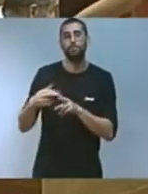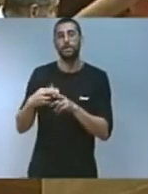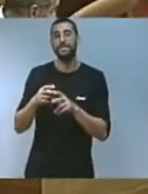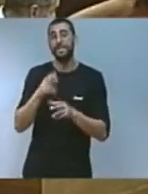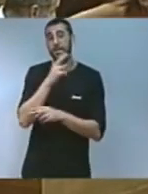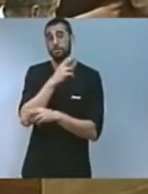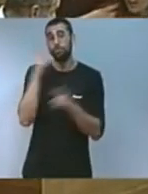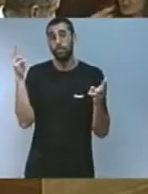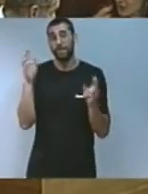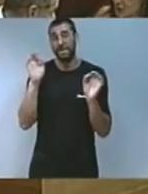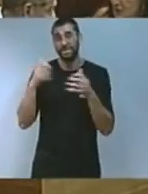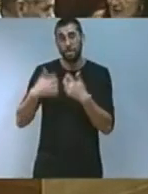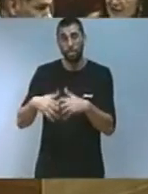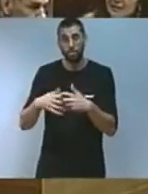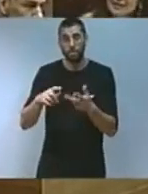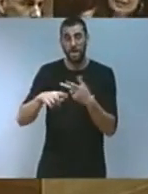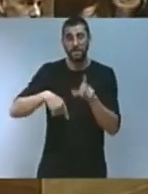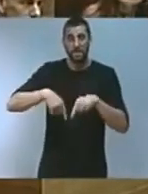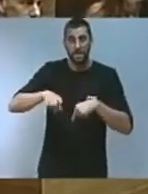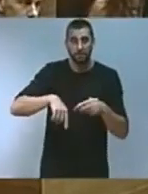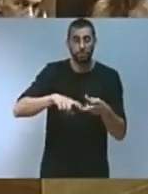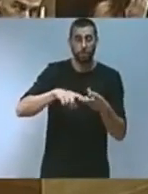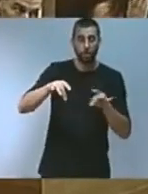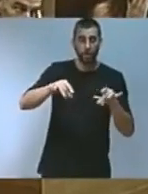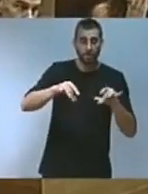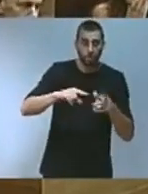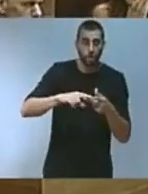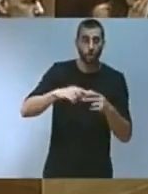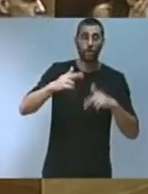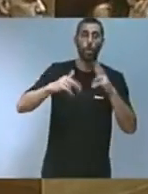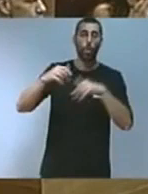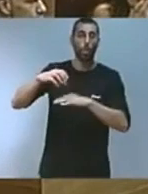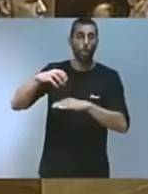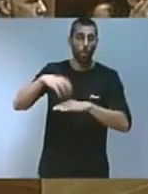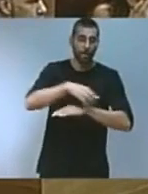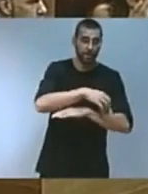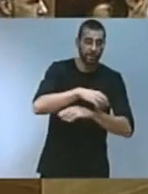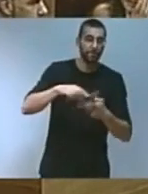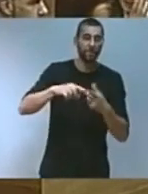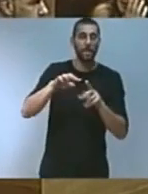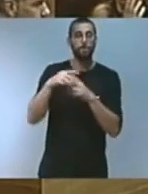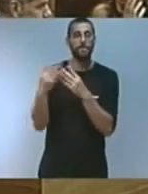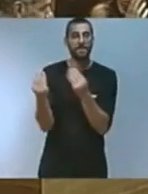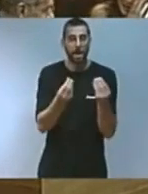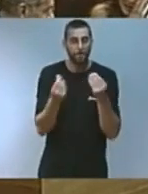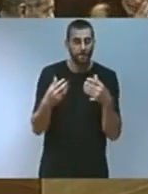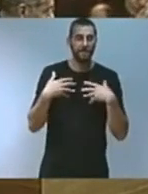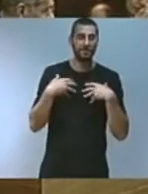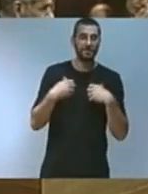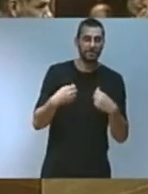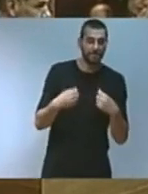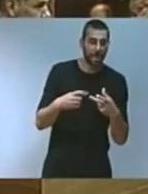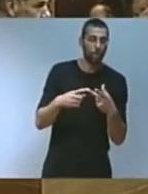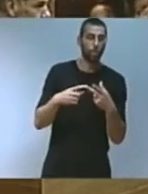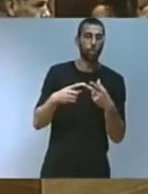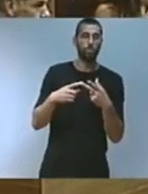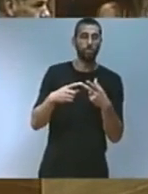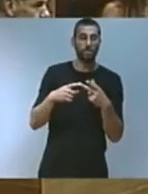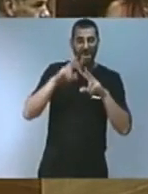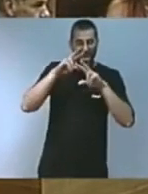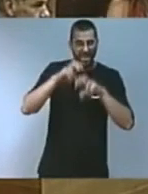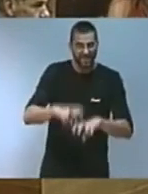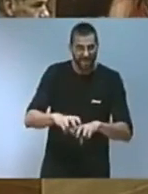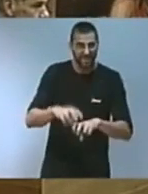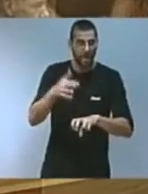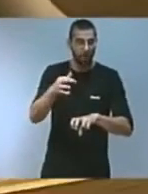'indústria, transport, territori, urbanisme, habitatge, medi ambient, ocupació, salut, recerca i desenvolupament. Una